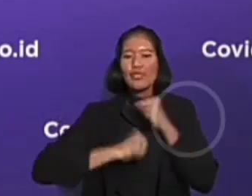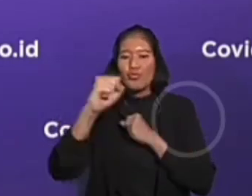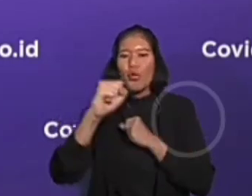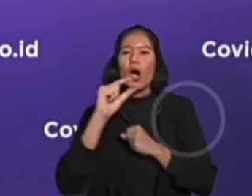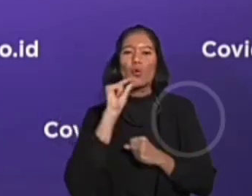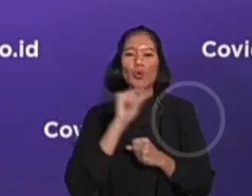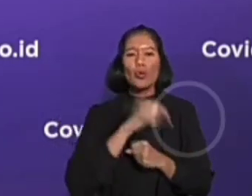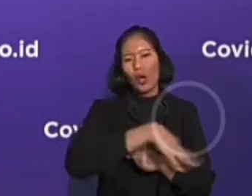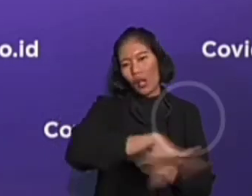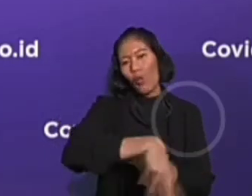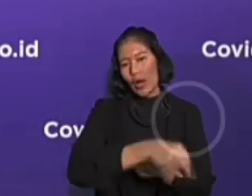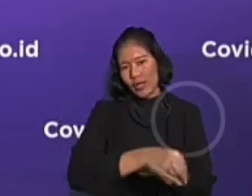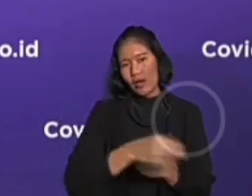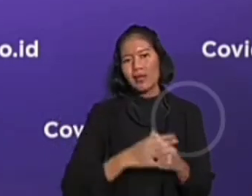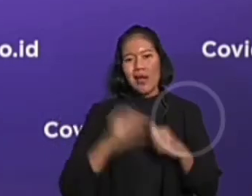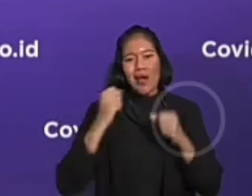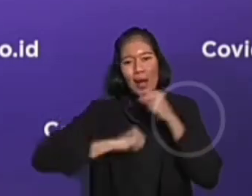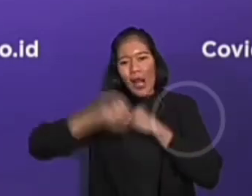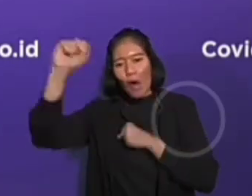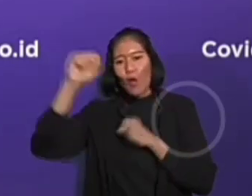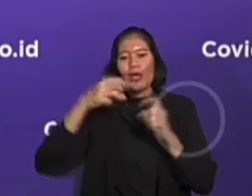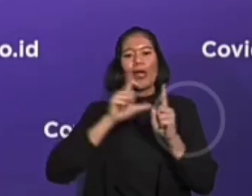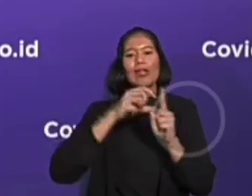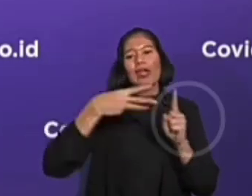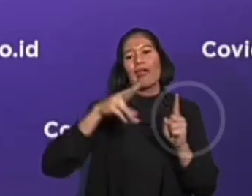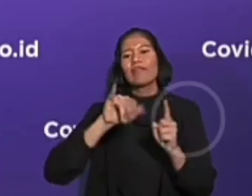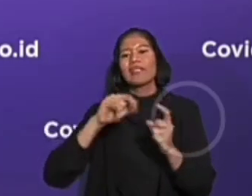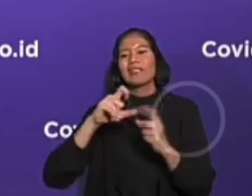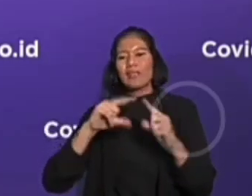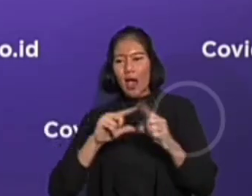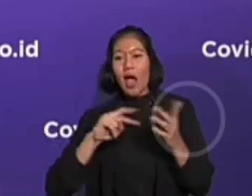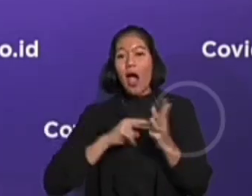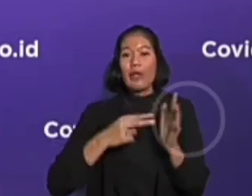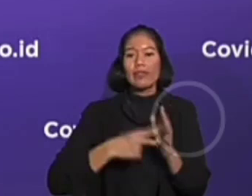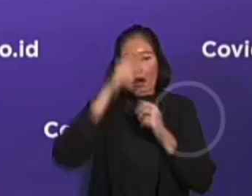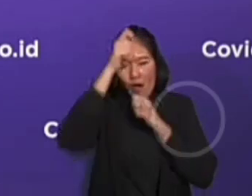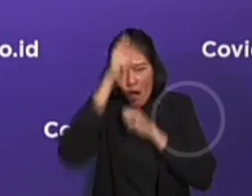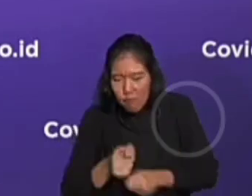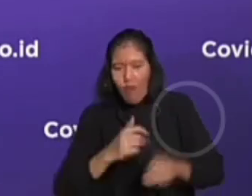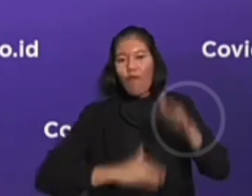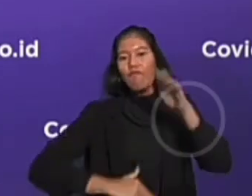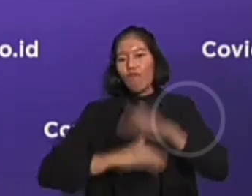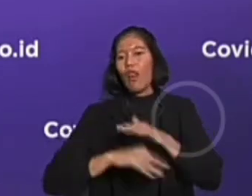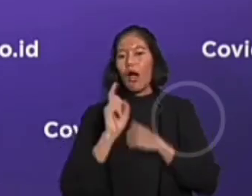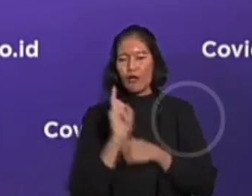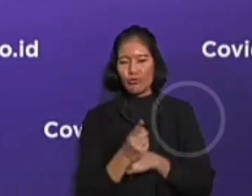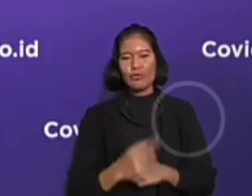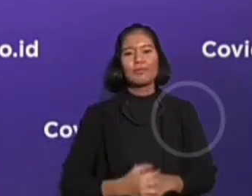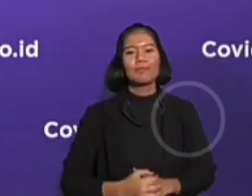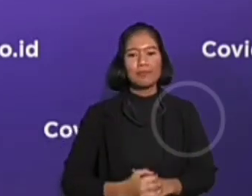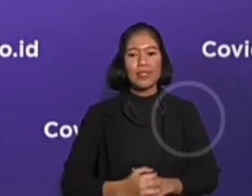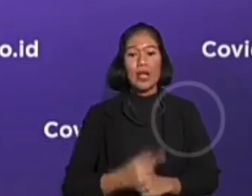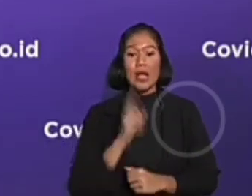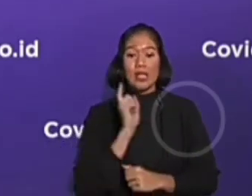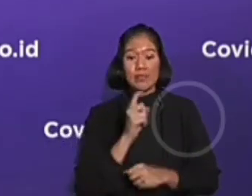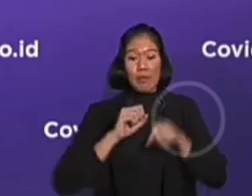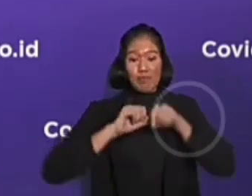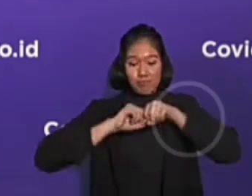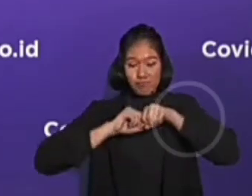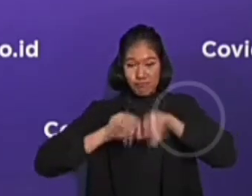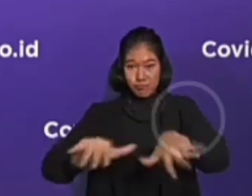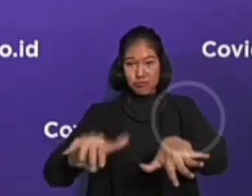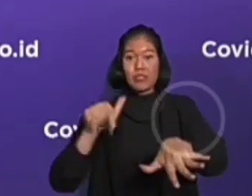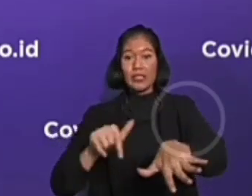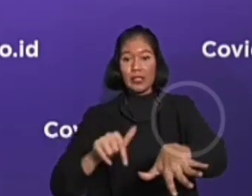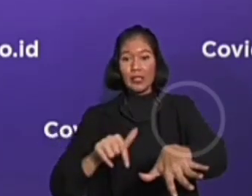perlakuan yang layak dan penuh rasa hormat menjadi kewajiban untuk kami lakukan. Karena pandemi COVID-19 harus diakui bahwa